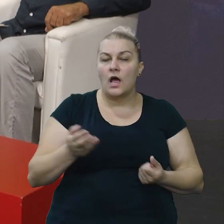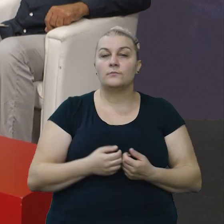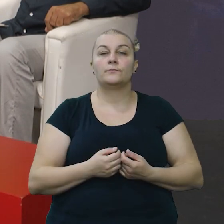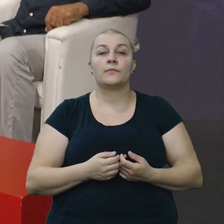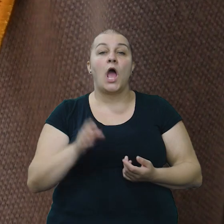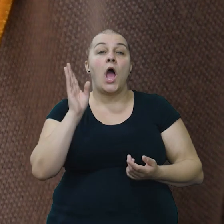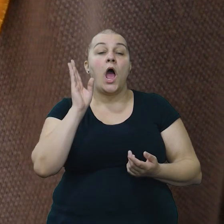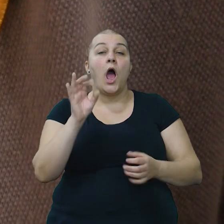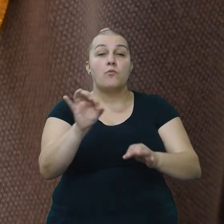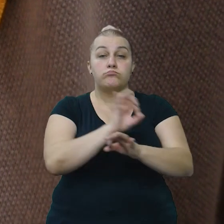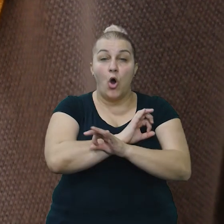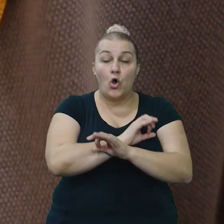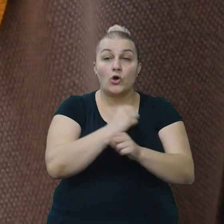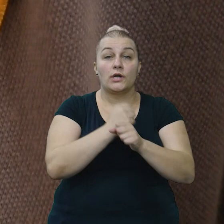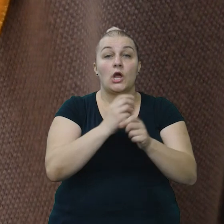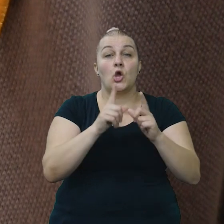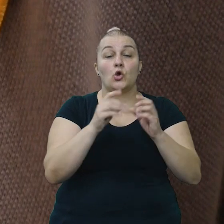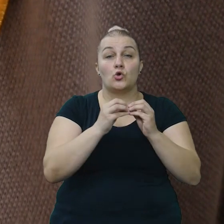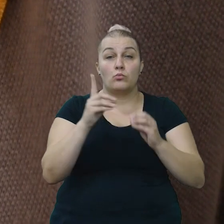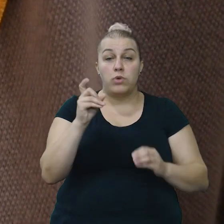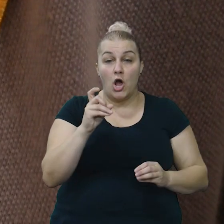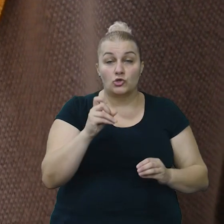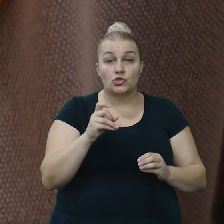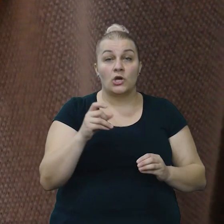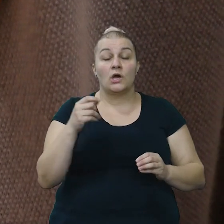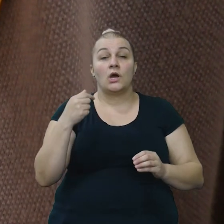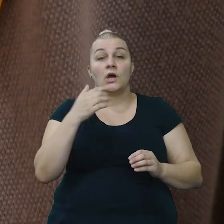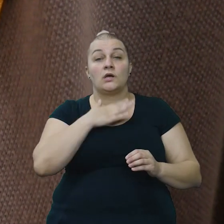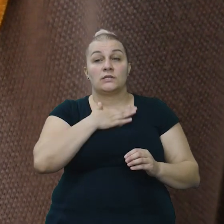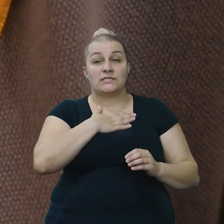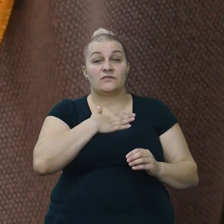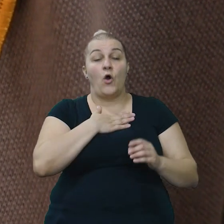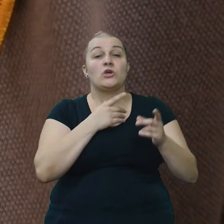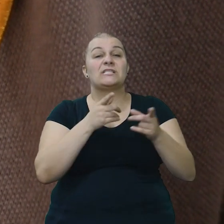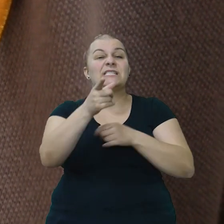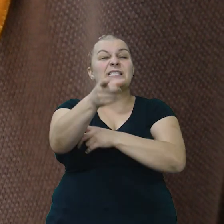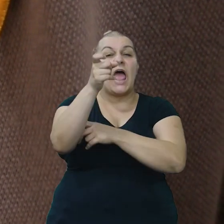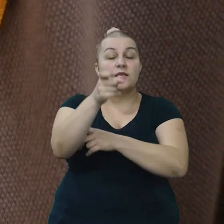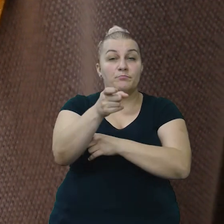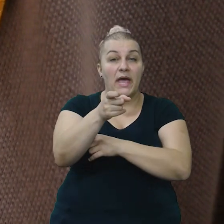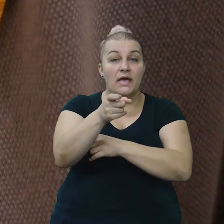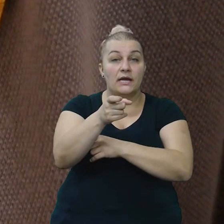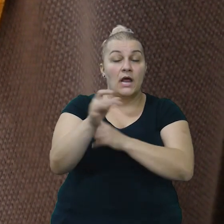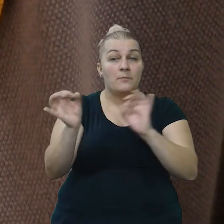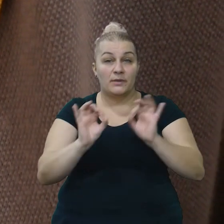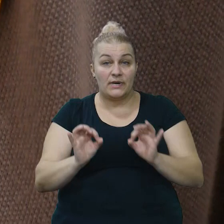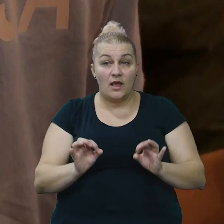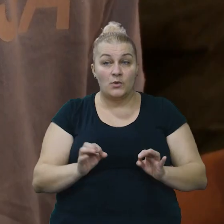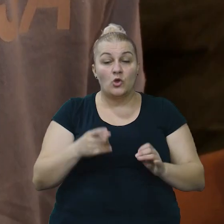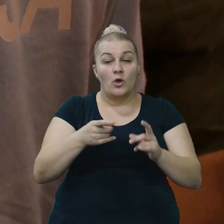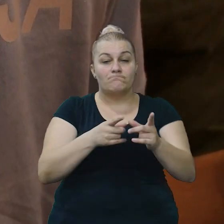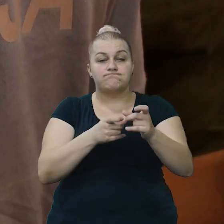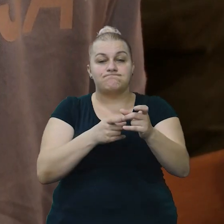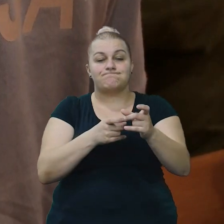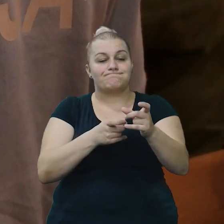Pokojni grubač je repetirao svoj snajper, imao je snajper koji je zaštekao.